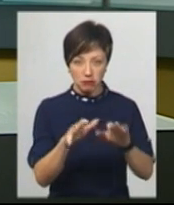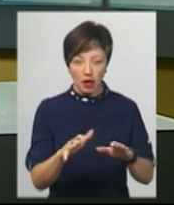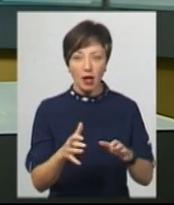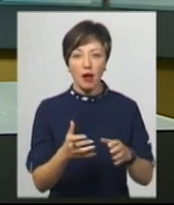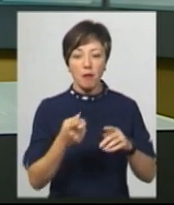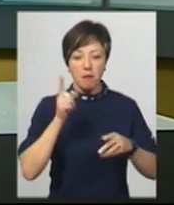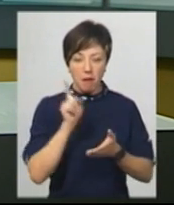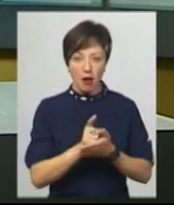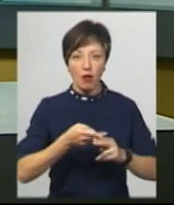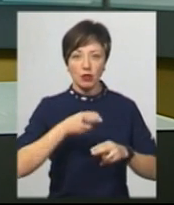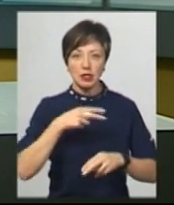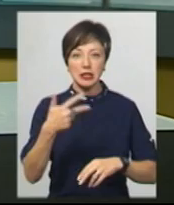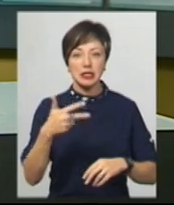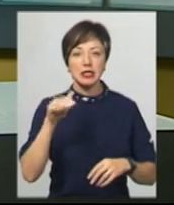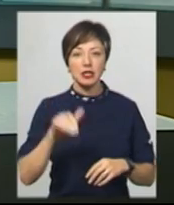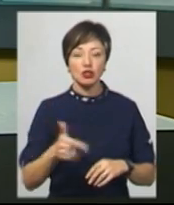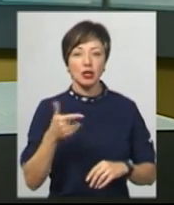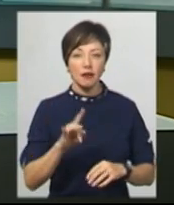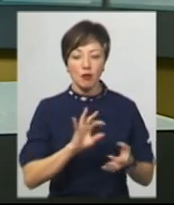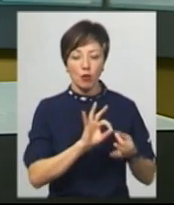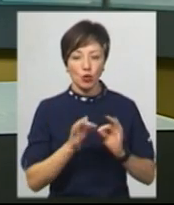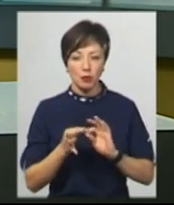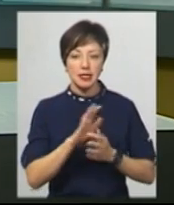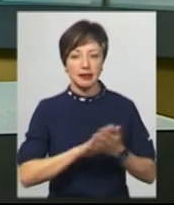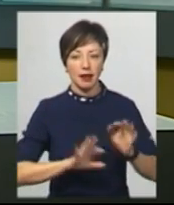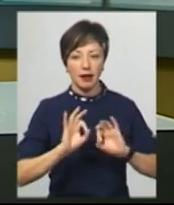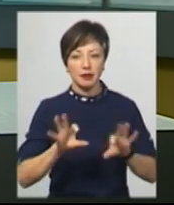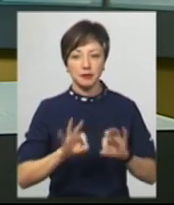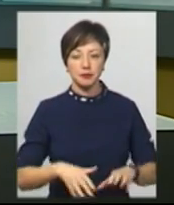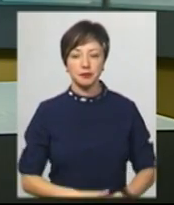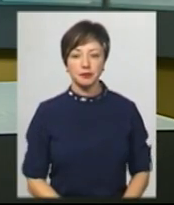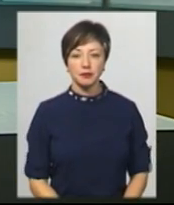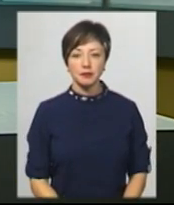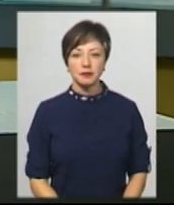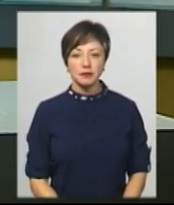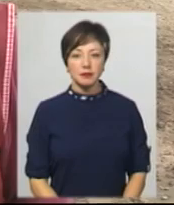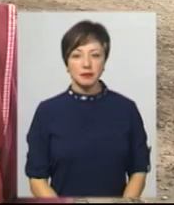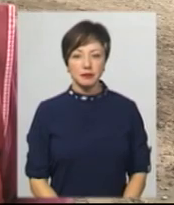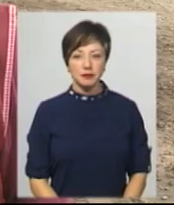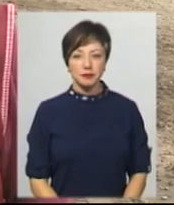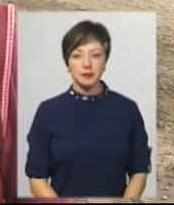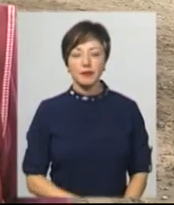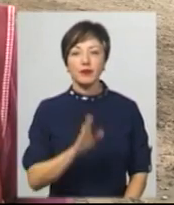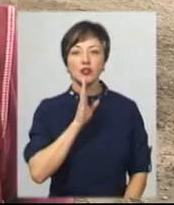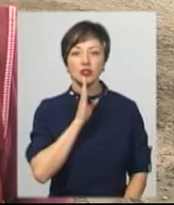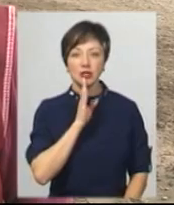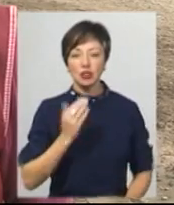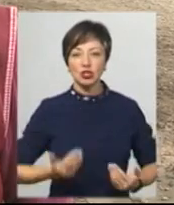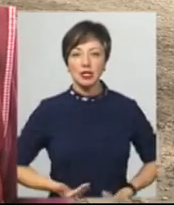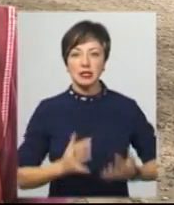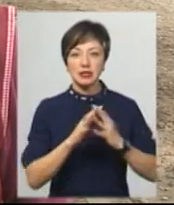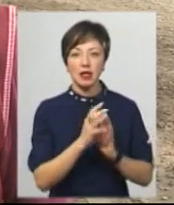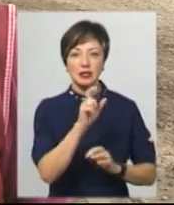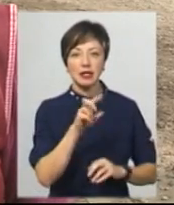за які мала би отримати 30 тисяч гривень. Подробиці в сюжеті Анастасії Збродової. Валентина Іванюк – жителька села